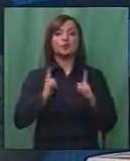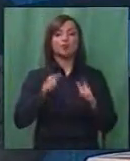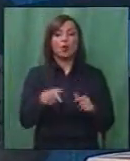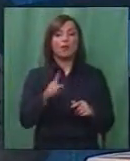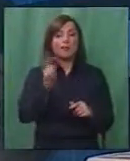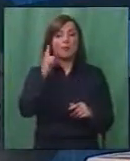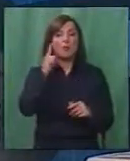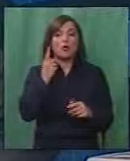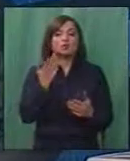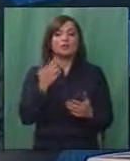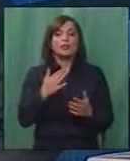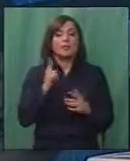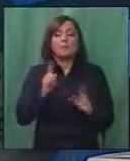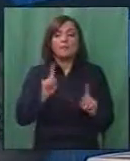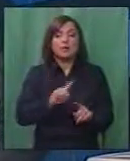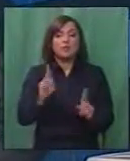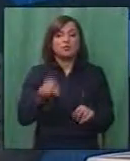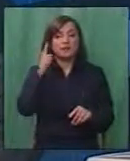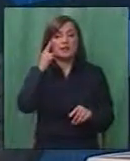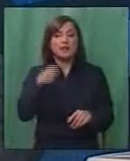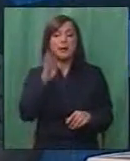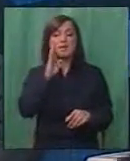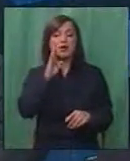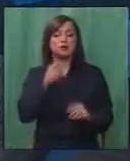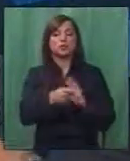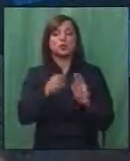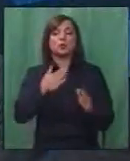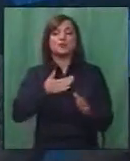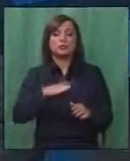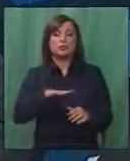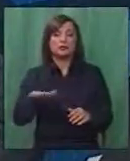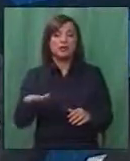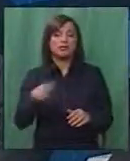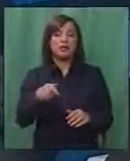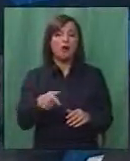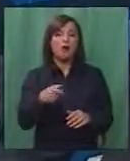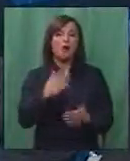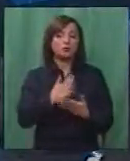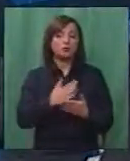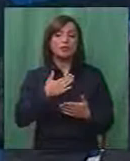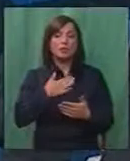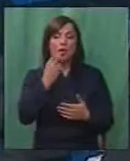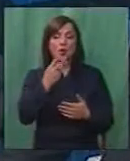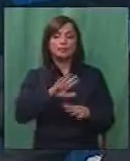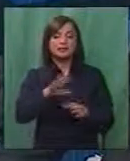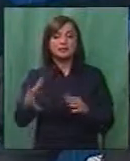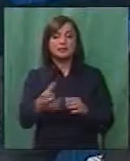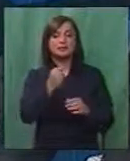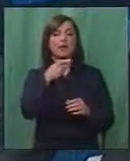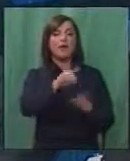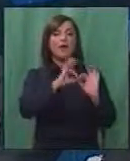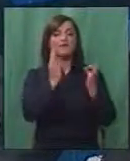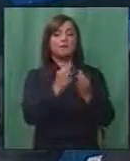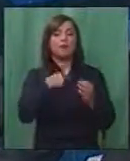во ослучајав, не можеме да очекуваме дека мајката ќе се губија со стреното дете соодветно на тоа што ние како ги сместувавме децата таа